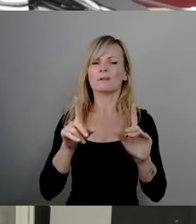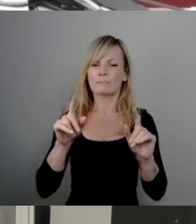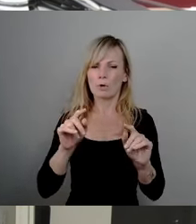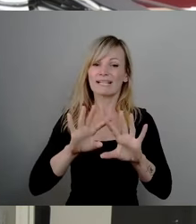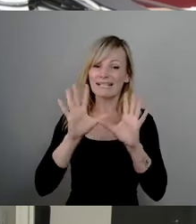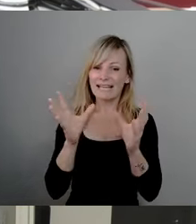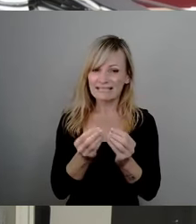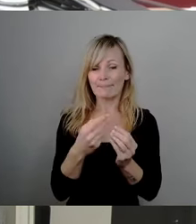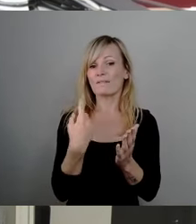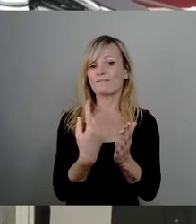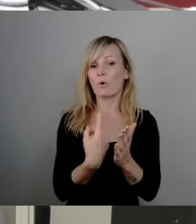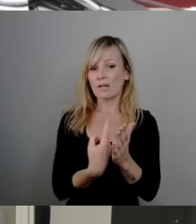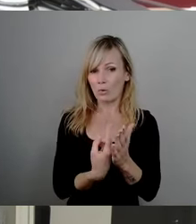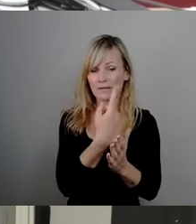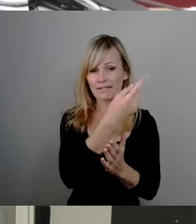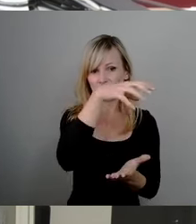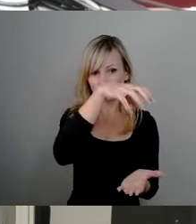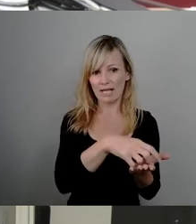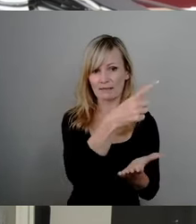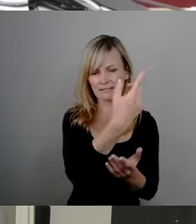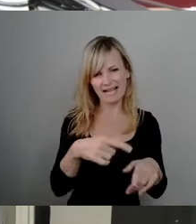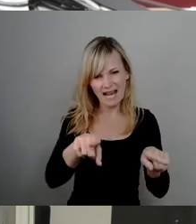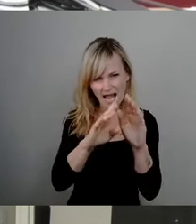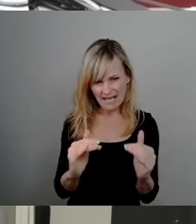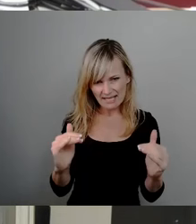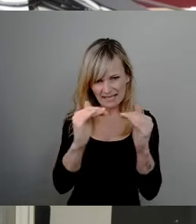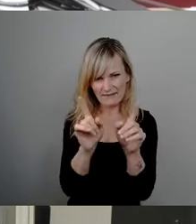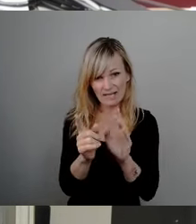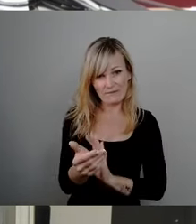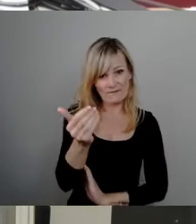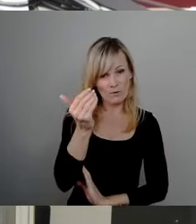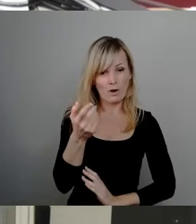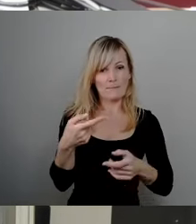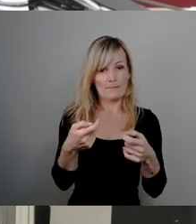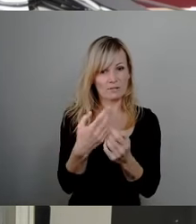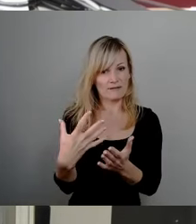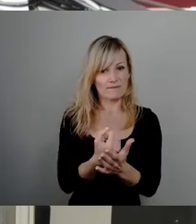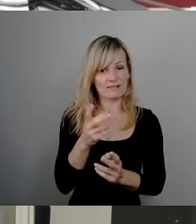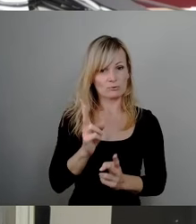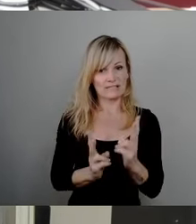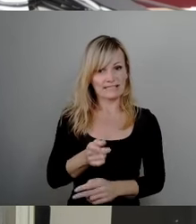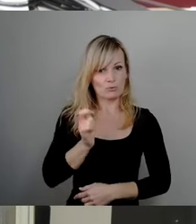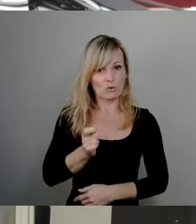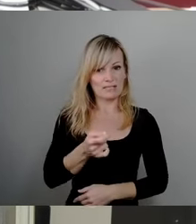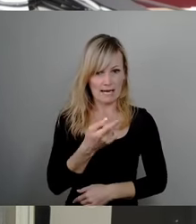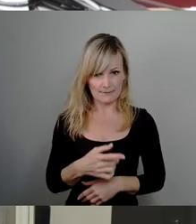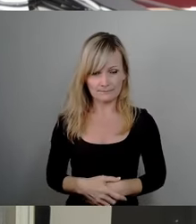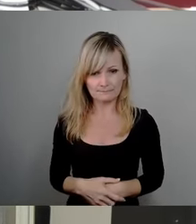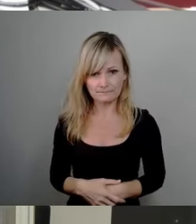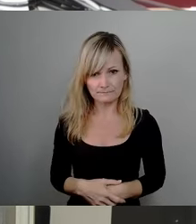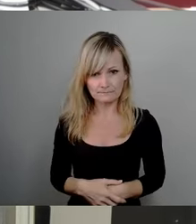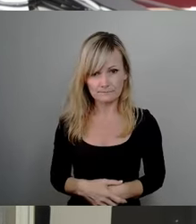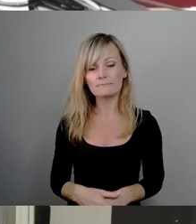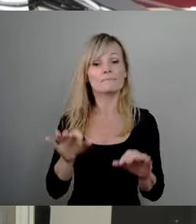Forderungen der Stadt etwa gleich sind wie vor dem Bundesverfassungsgerichtsurteil. Und da wir es nicht exakt